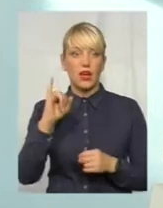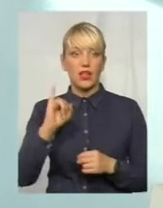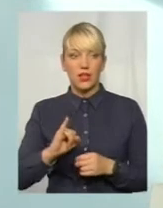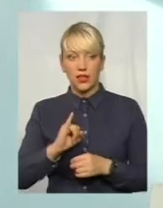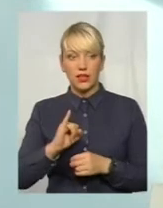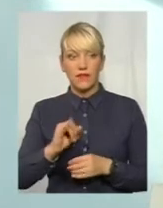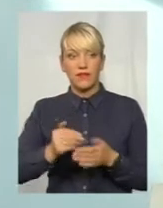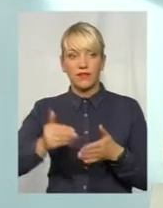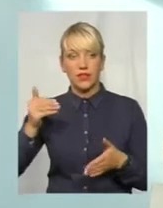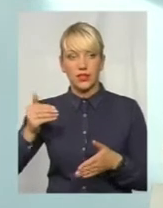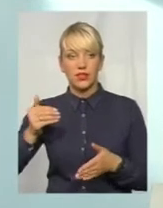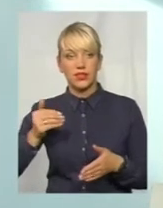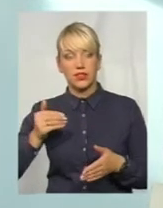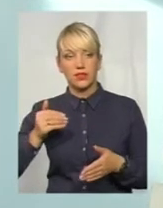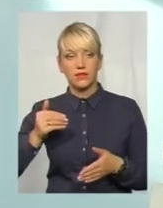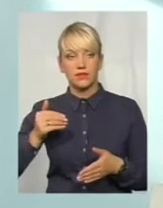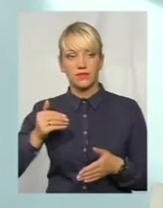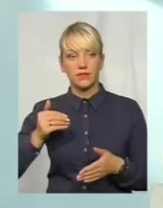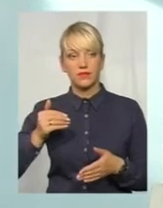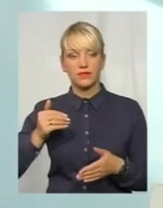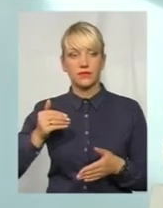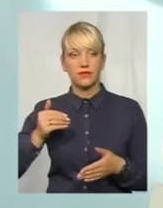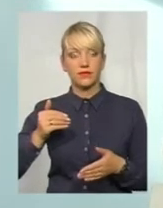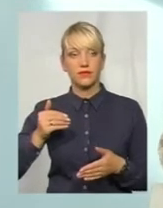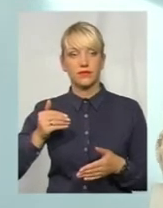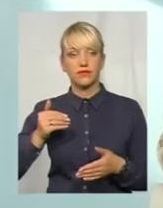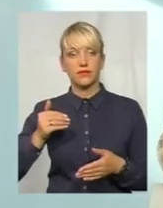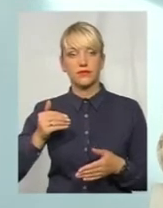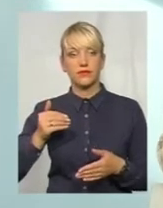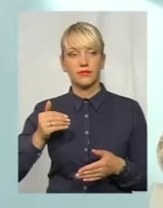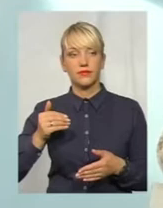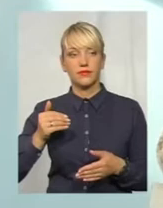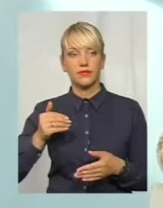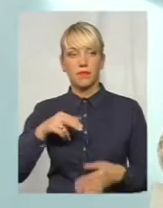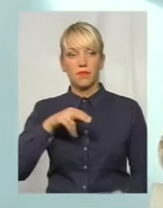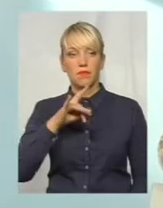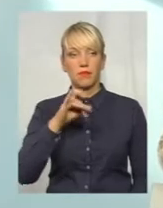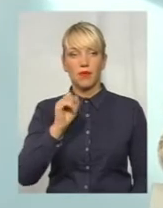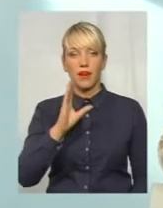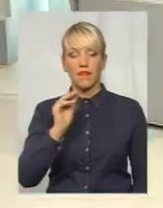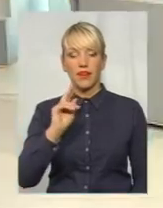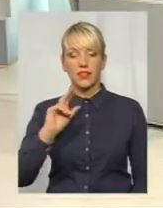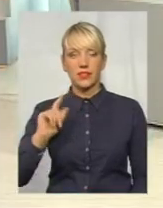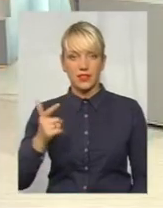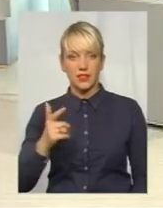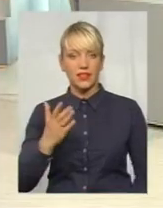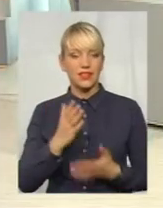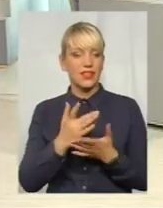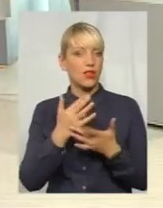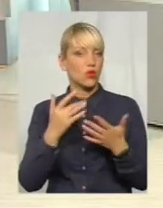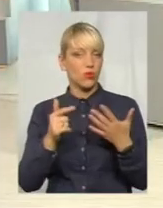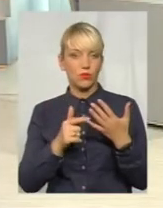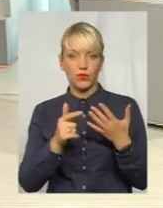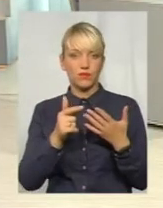Від так званого і такого сьогодні так багато обговорюваного правця в нас є всі види вакцин. Тобто і для дітей